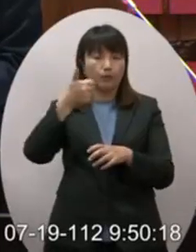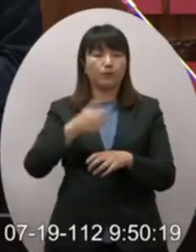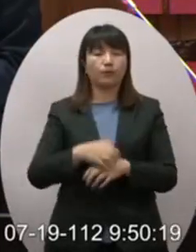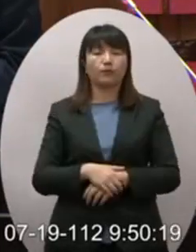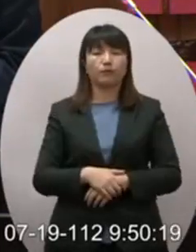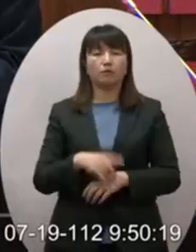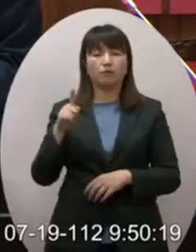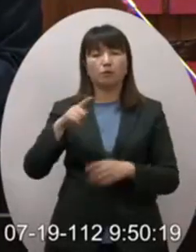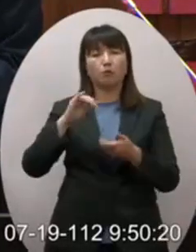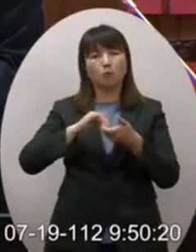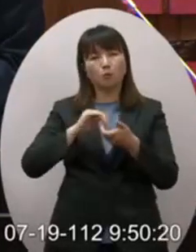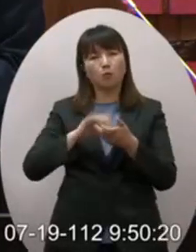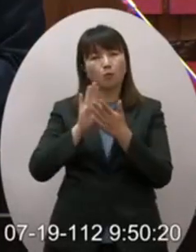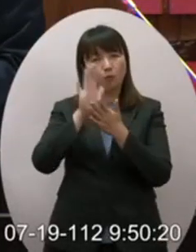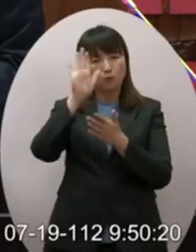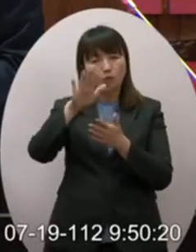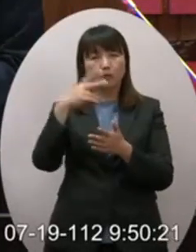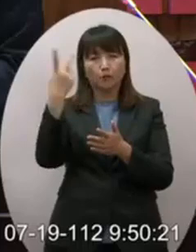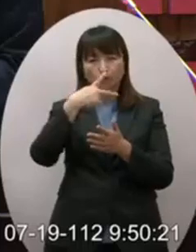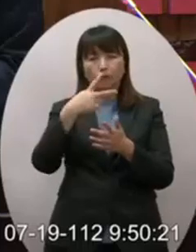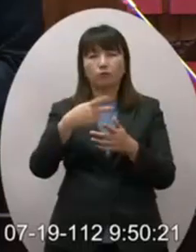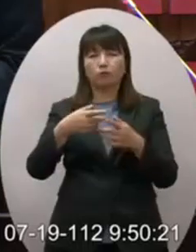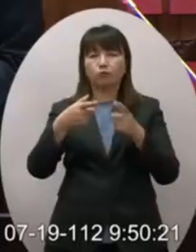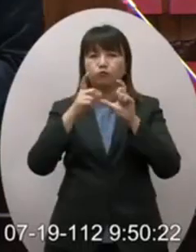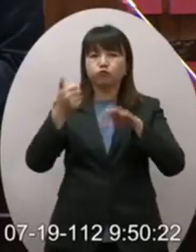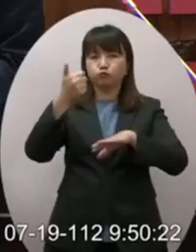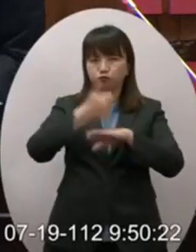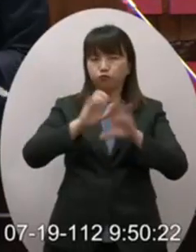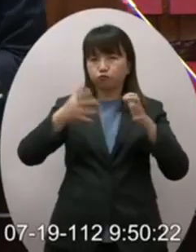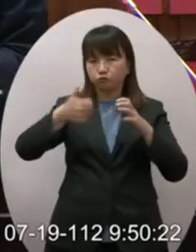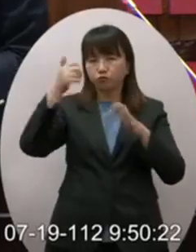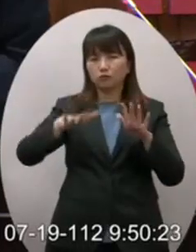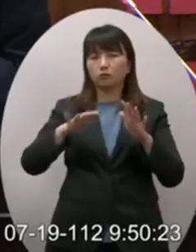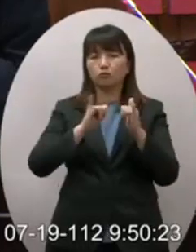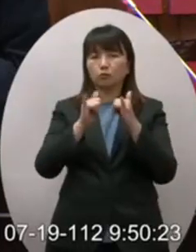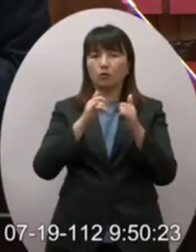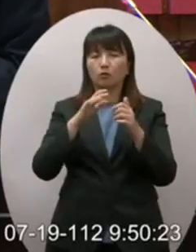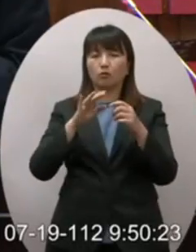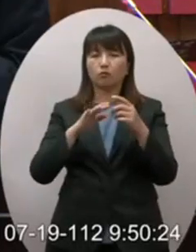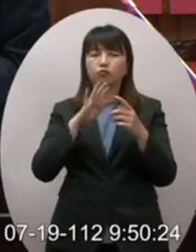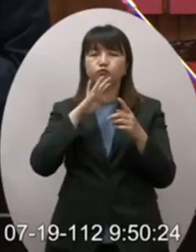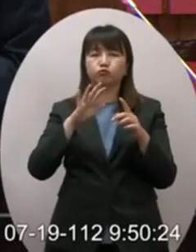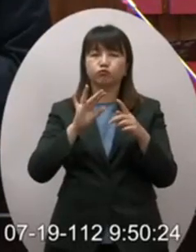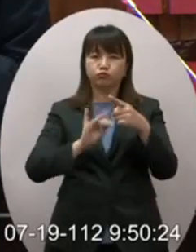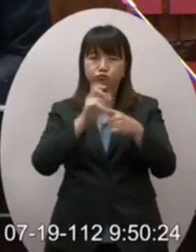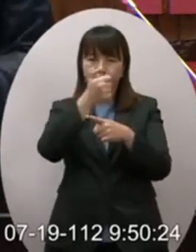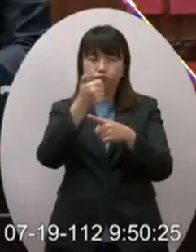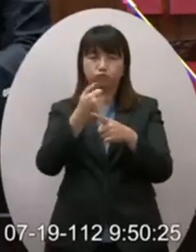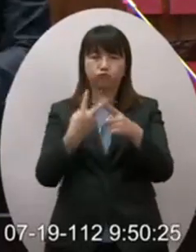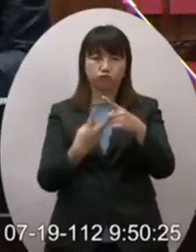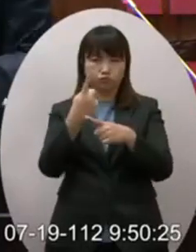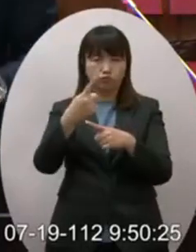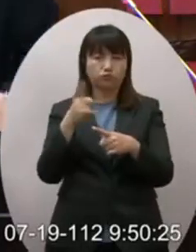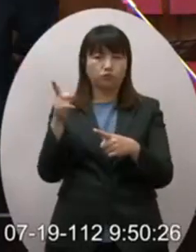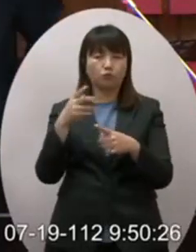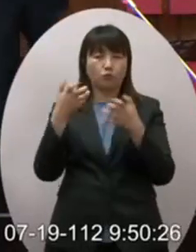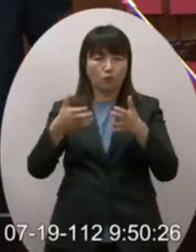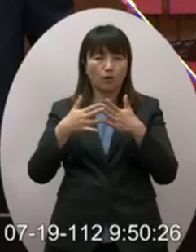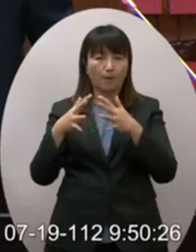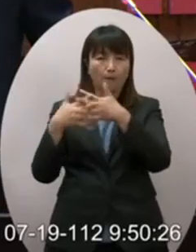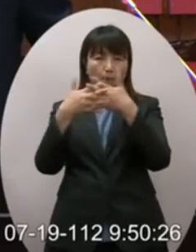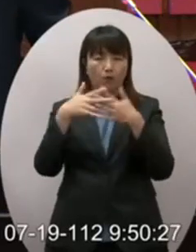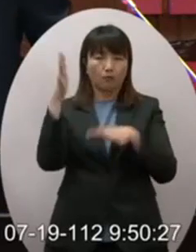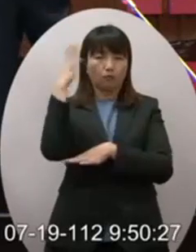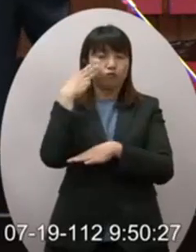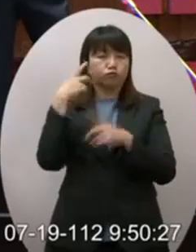他搞不好是未來會再任總統因為現在民調是五波對不對至少他是一個很重要的美國